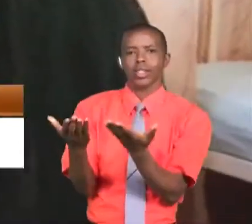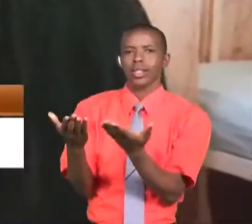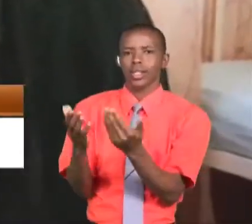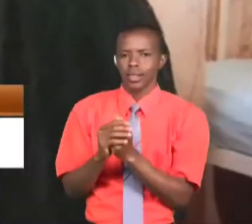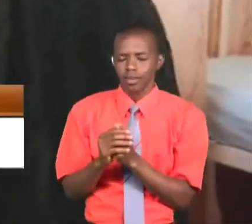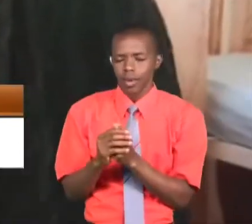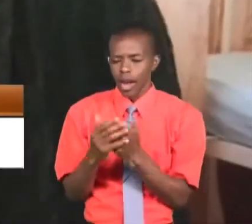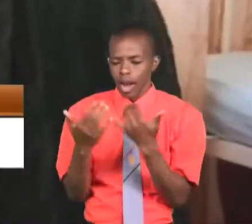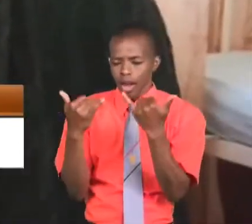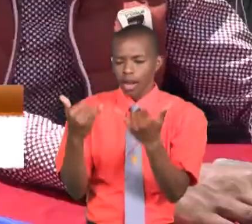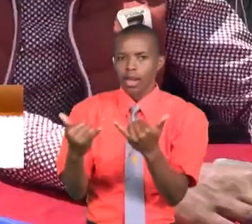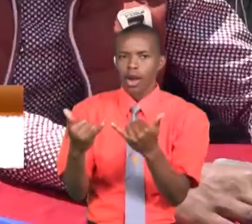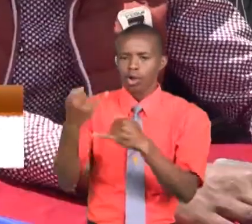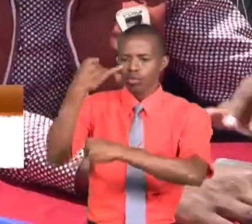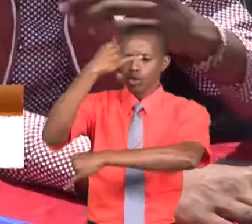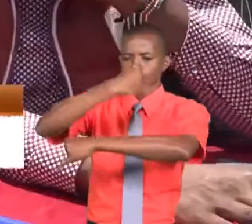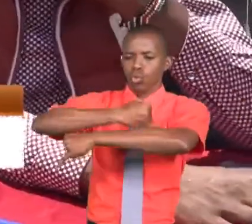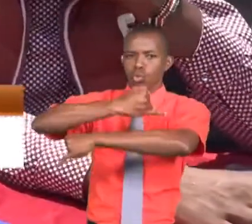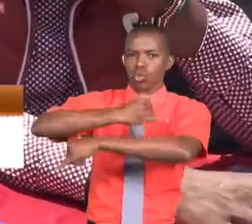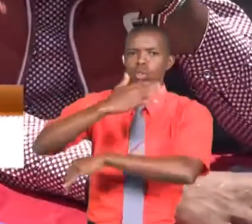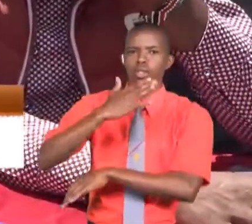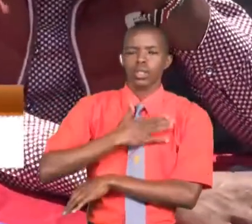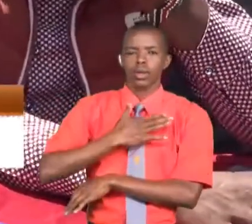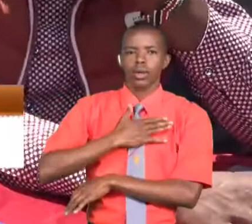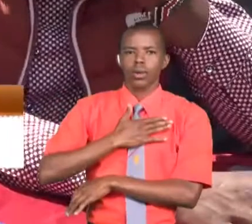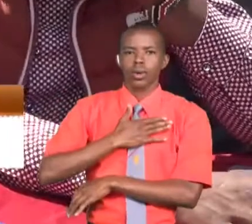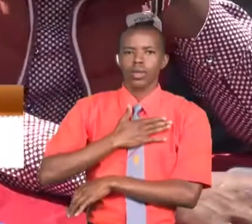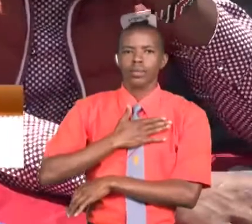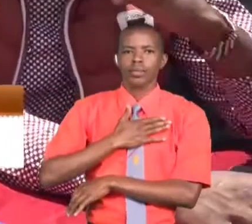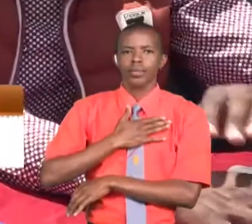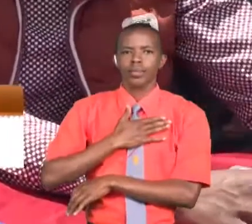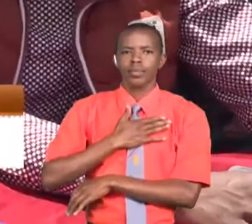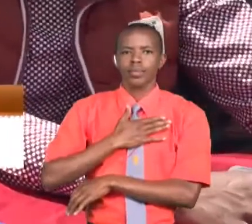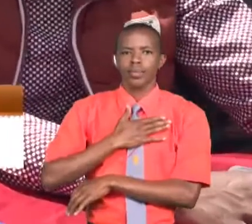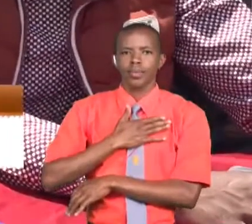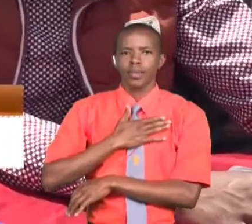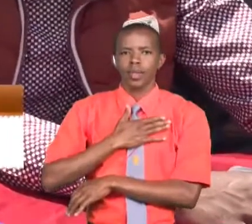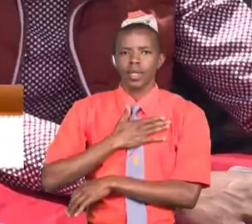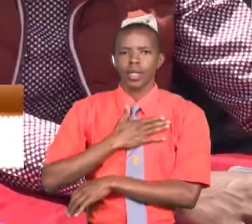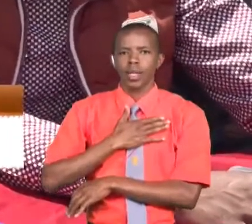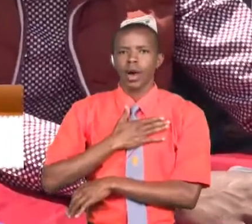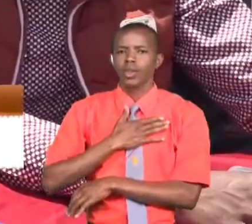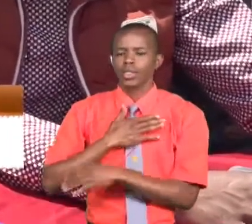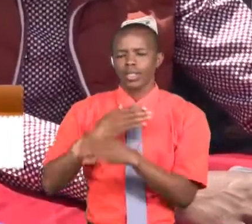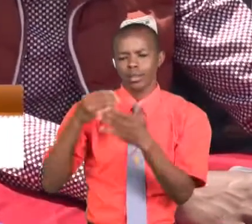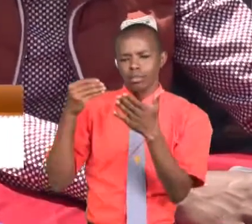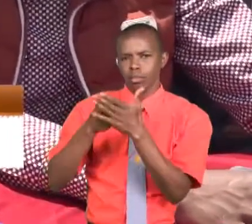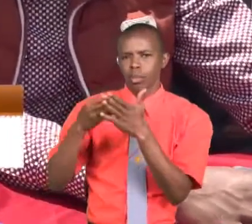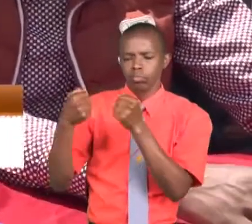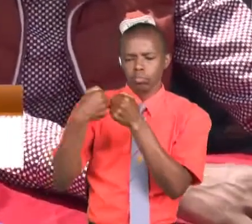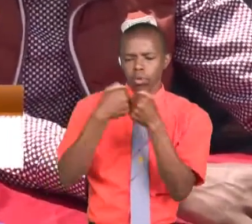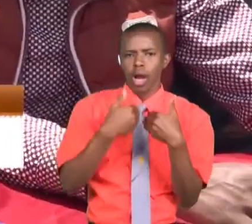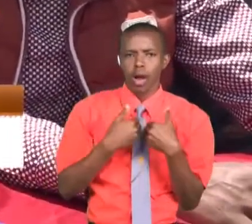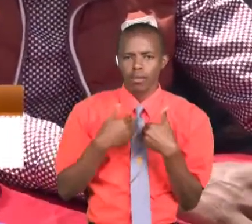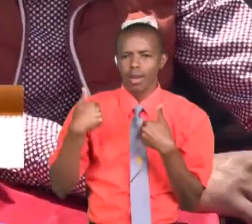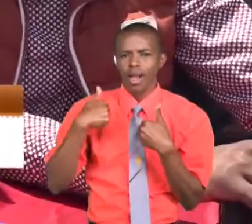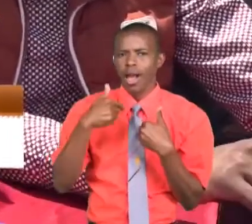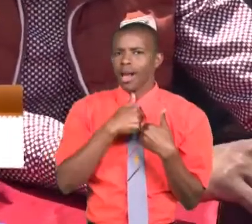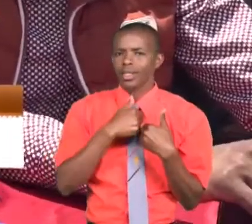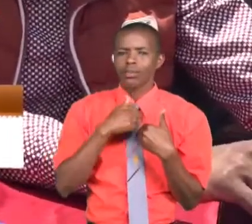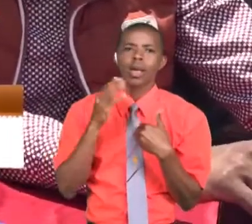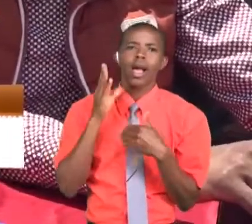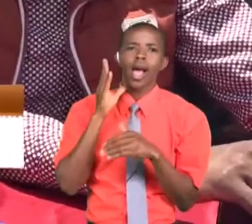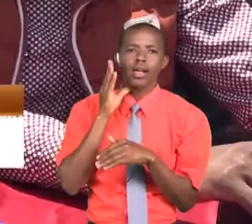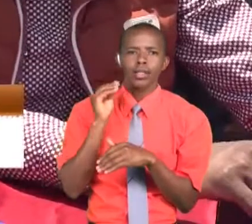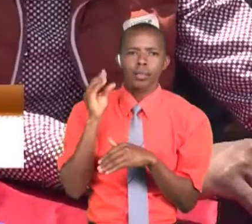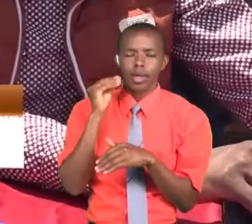currently, our institution is highly under capitation. We are experiencing